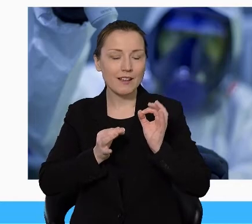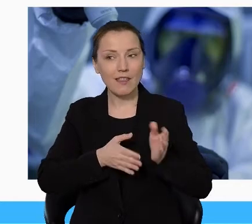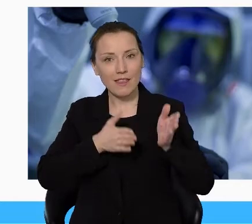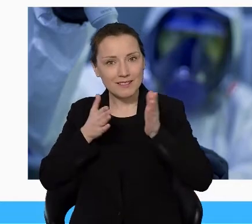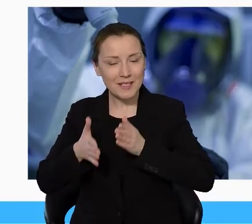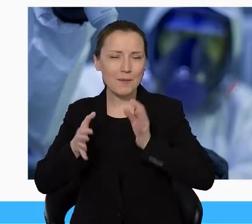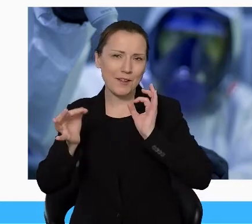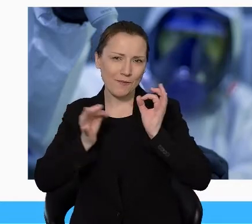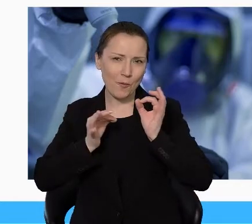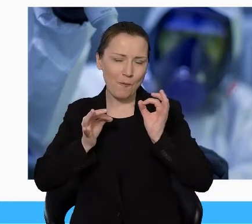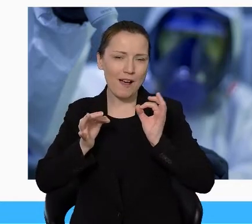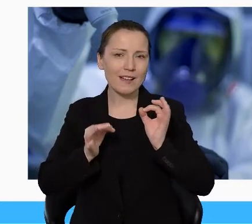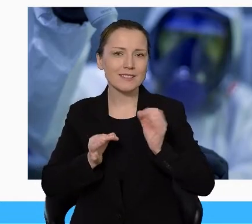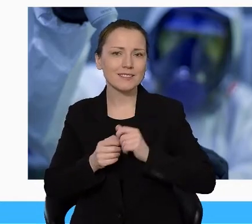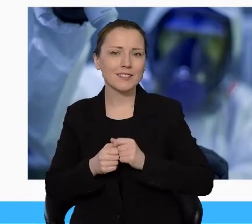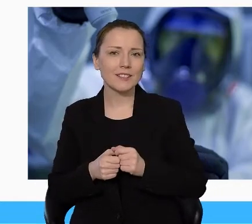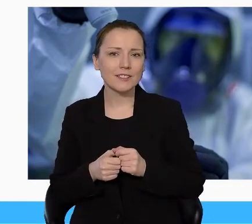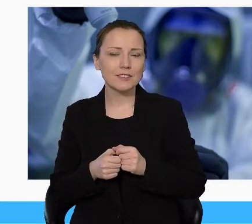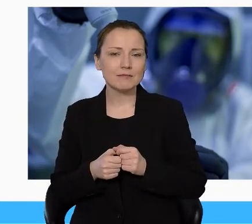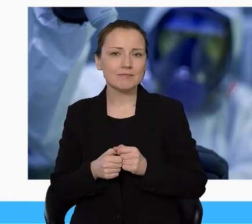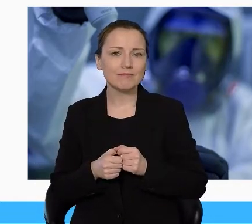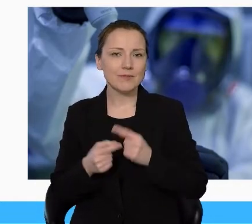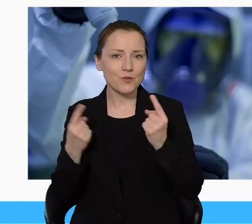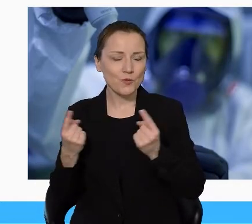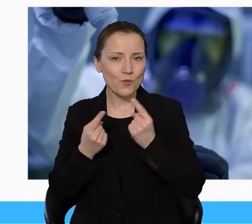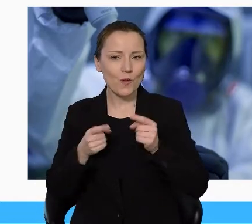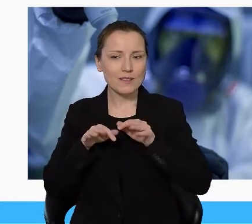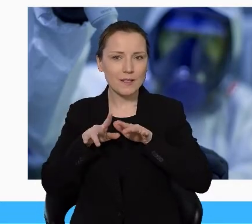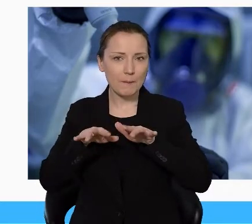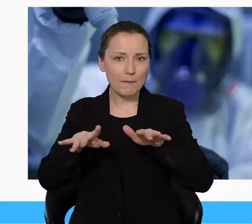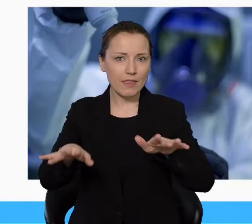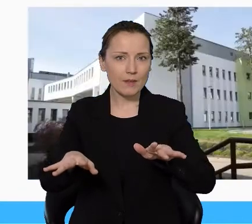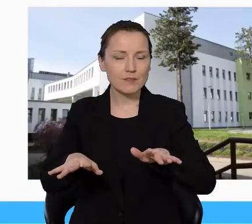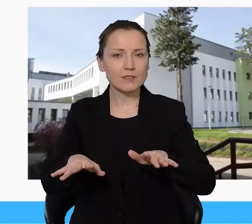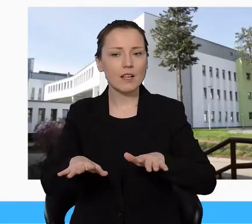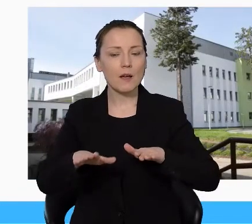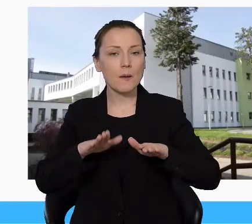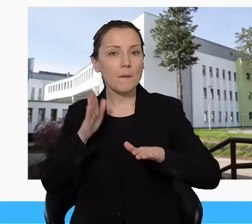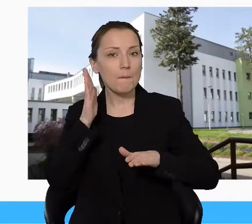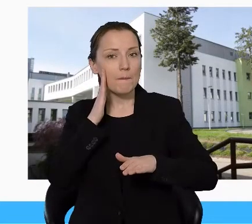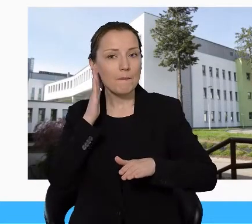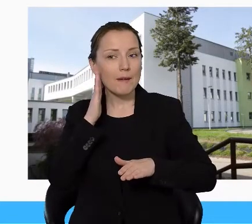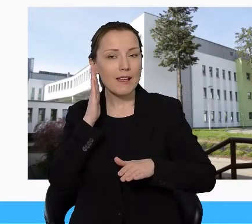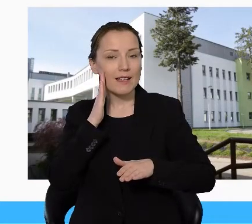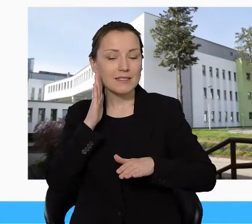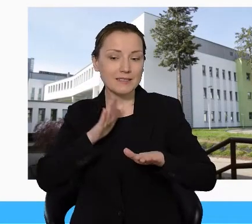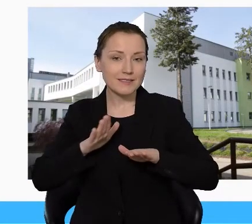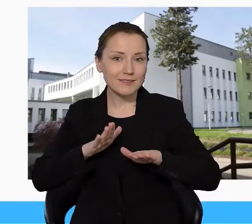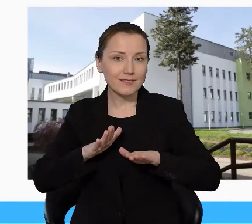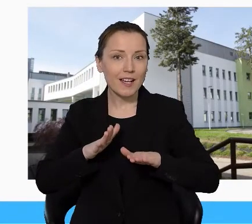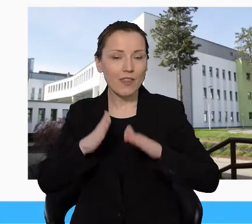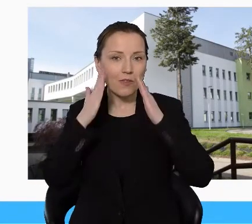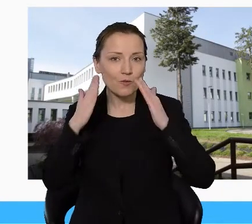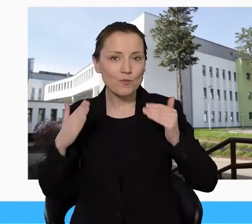kolejne informacje związane z sytuacją epidemiczną to miejsca pobytu osób, które wymagają hospitalizacji.